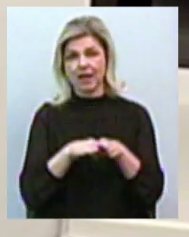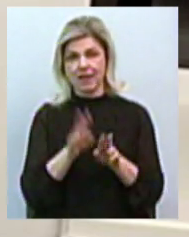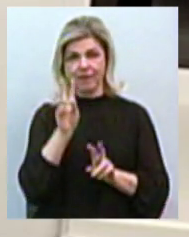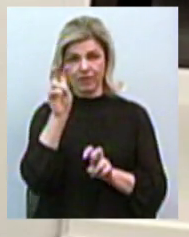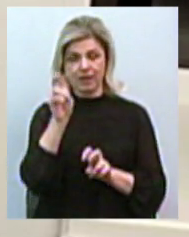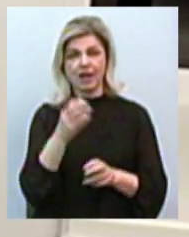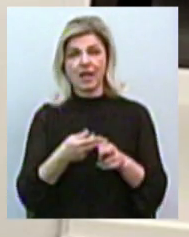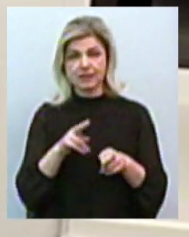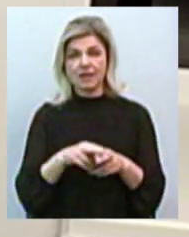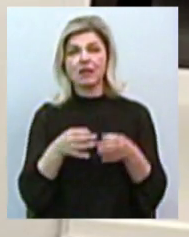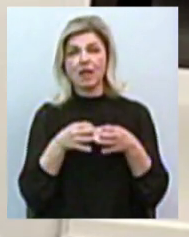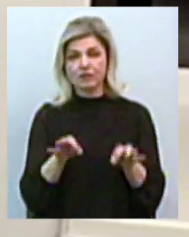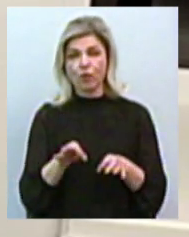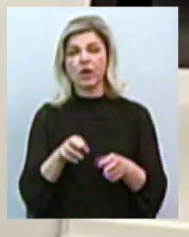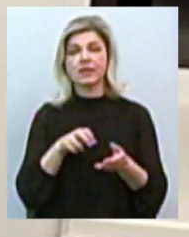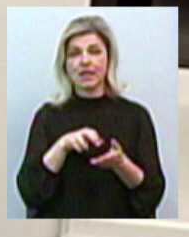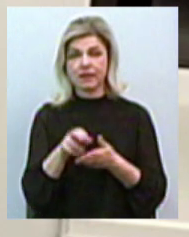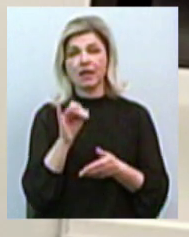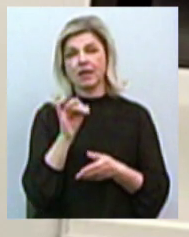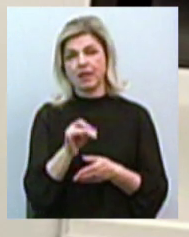речі, нам дозволило зайти і закінчити